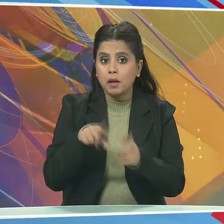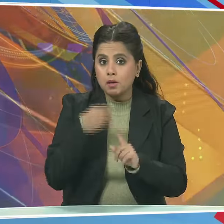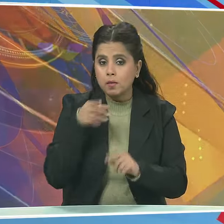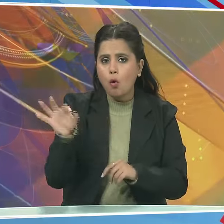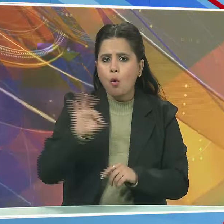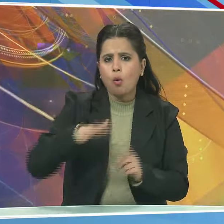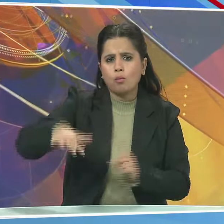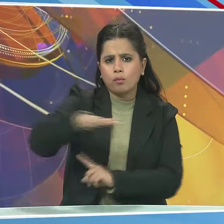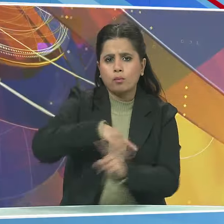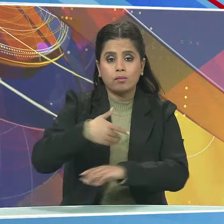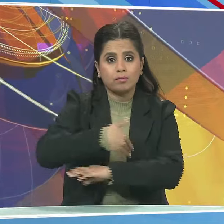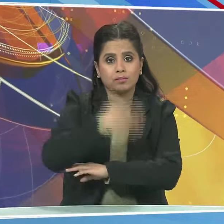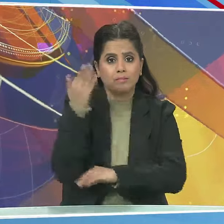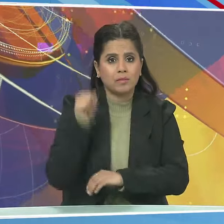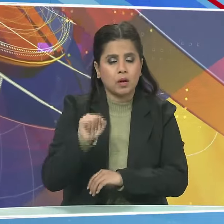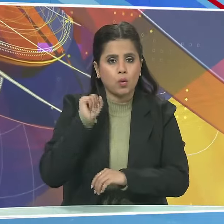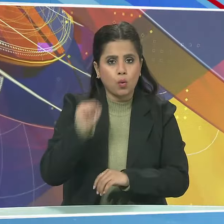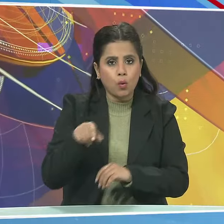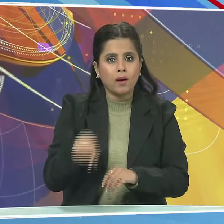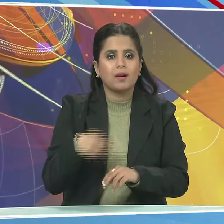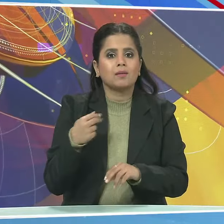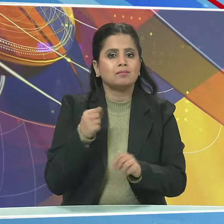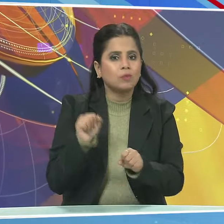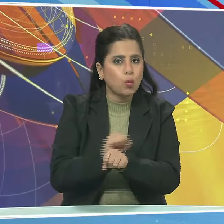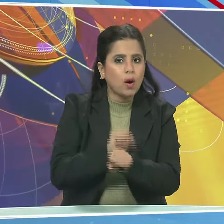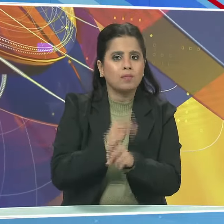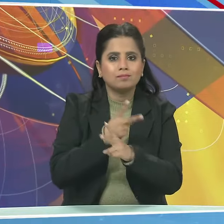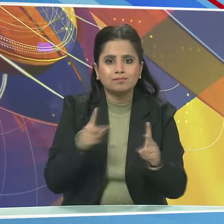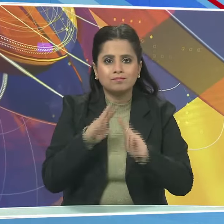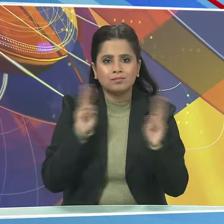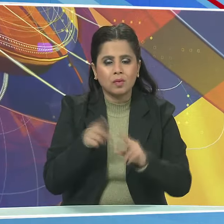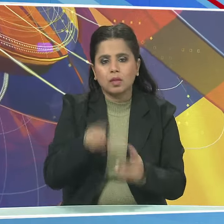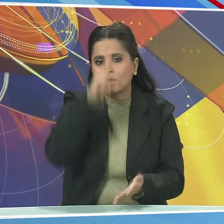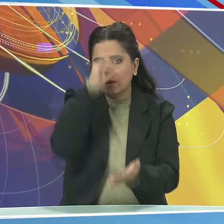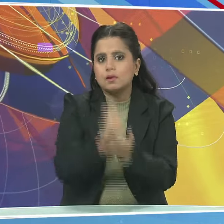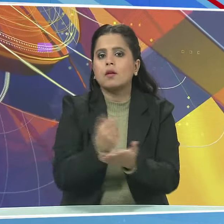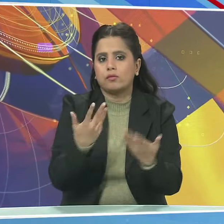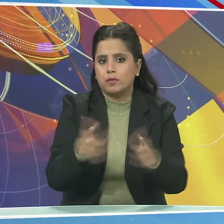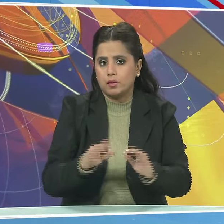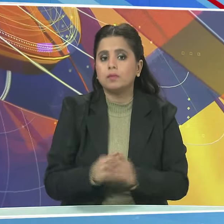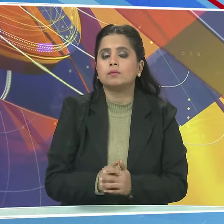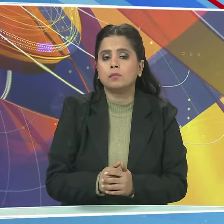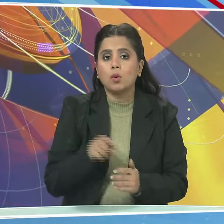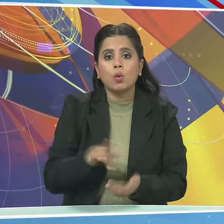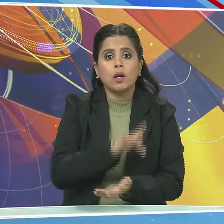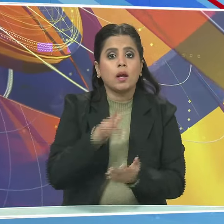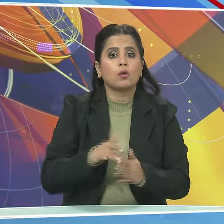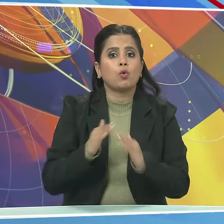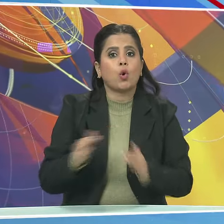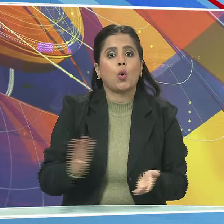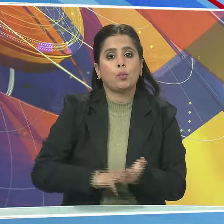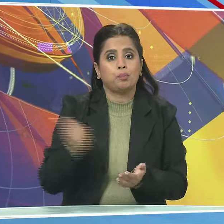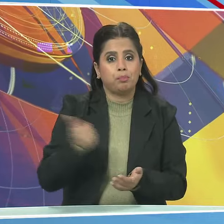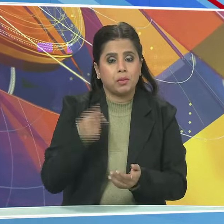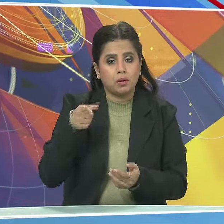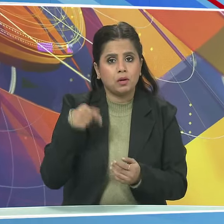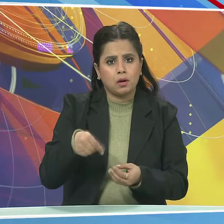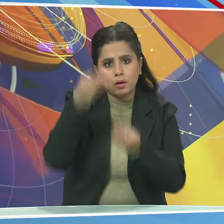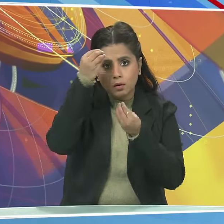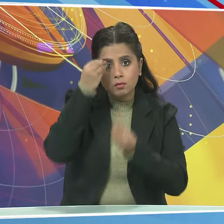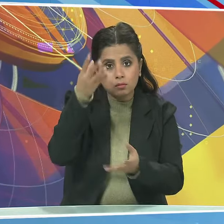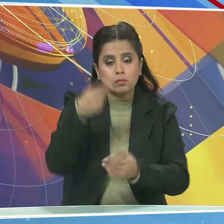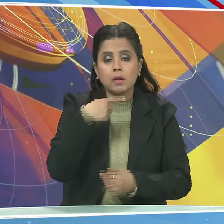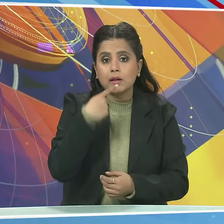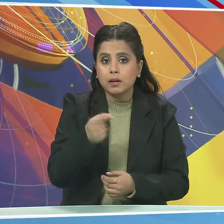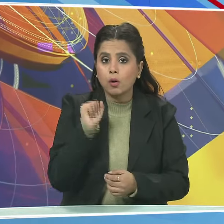मुख्याले में आयोजित पार्टी की राष्ट्रे कारेकार्णी में ये फैसला लिया गया केंडरी ग्रीमंत्री अमिश्या ने जानकारी